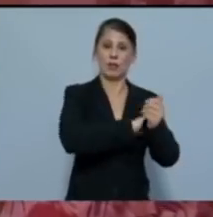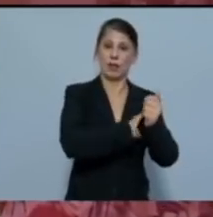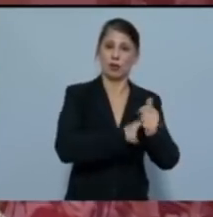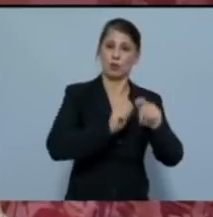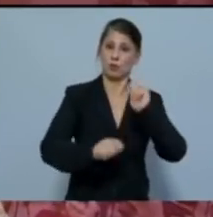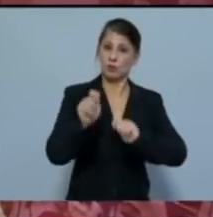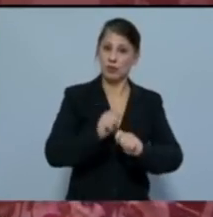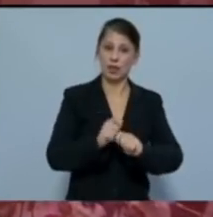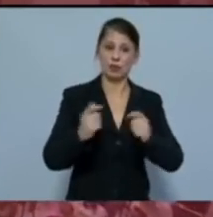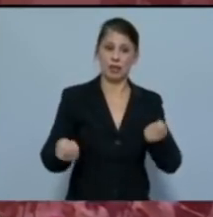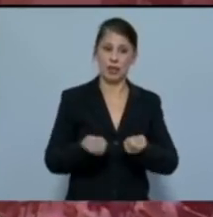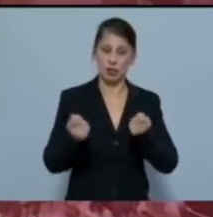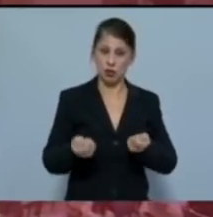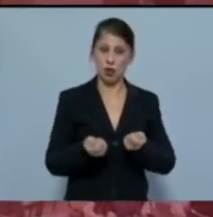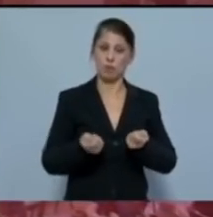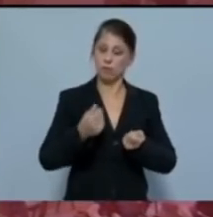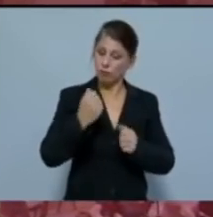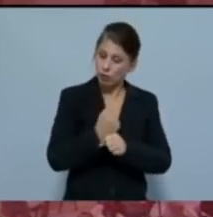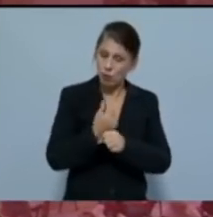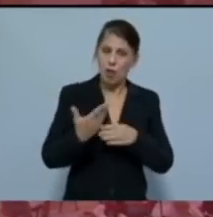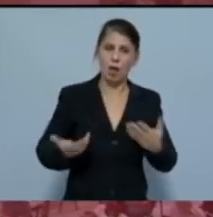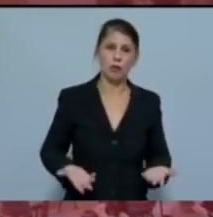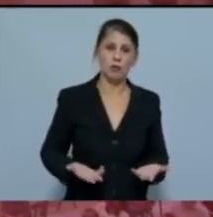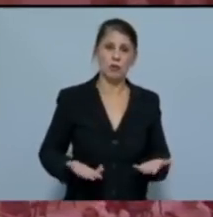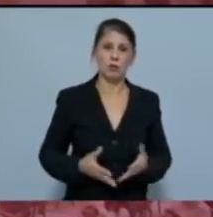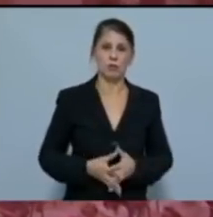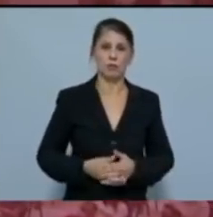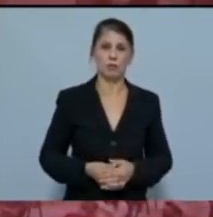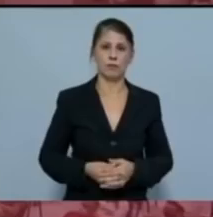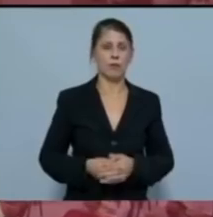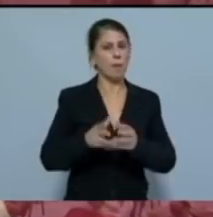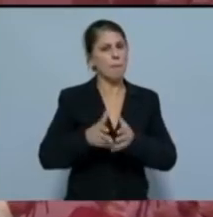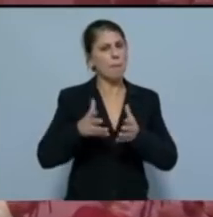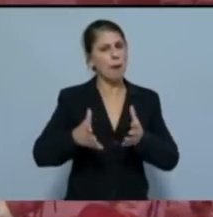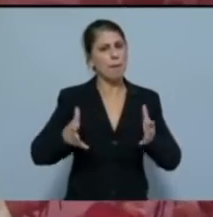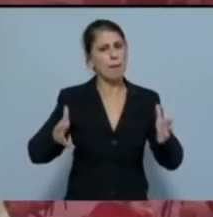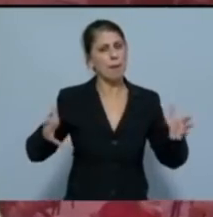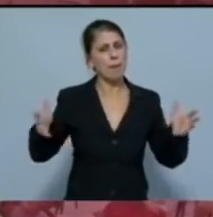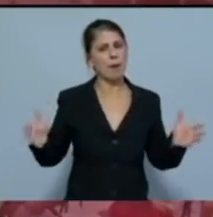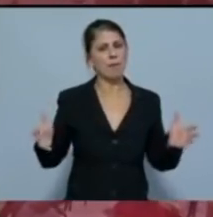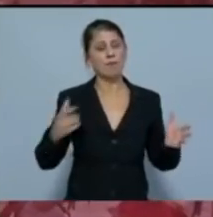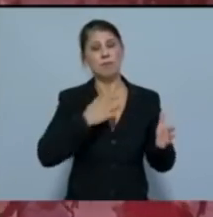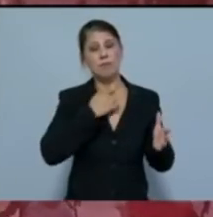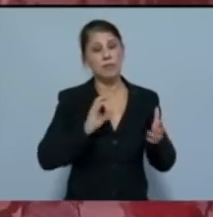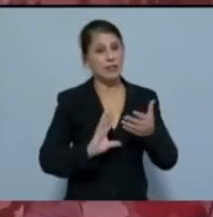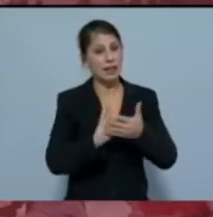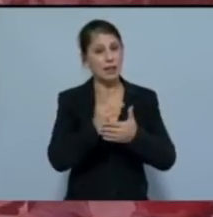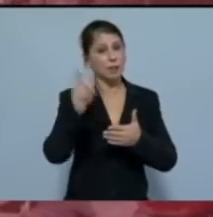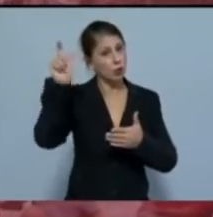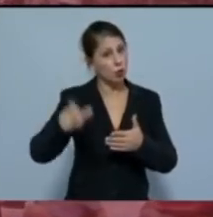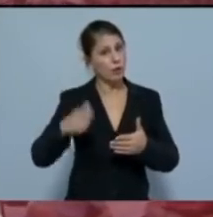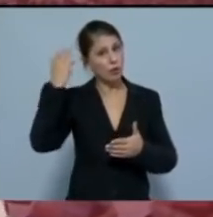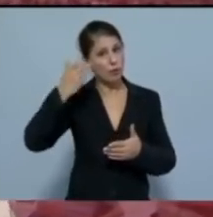δημιουργούν οι εργαζόμενοι με τη δουλειά τους και που διευρύνονται συνεχώς με την ανάπτυξη των ίδιων των